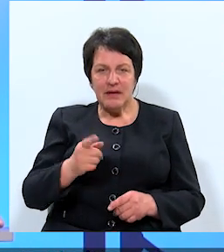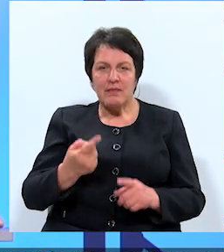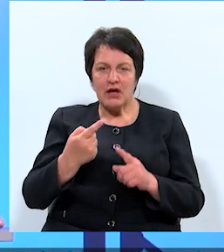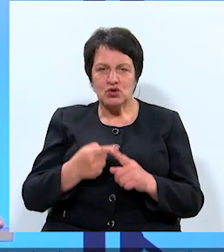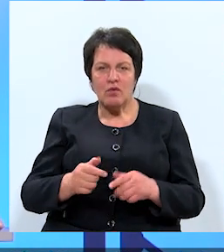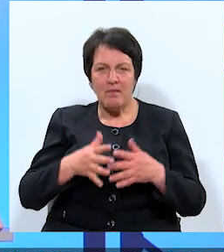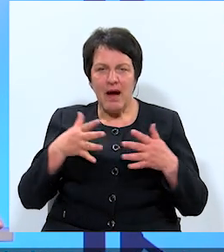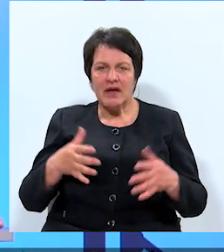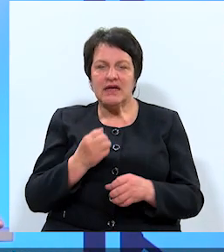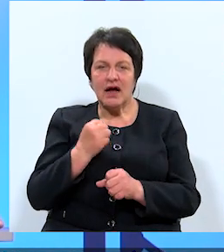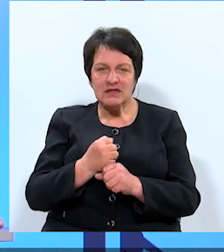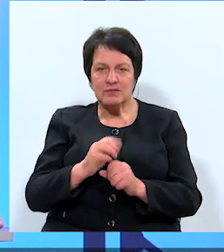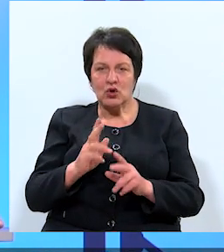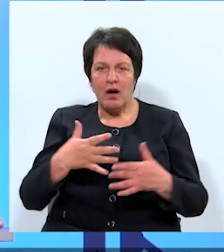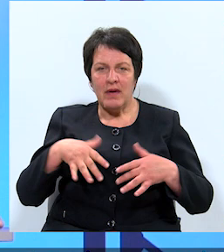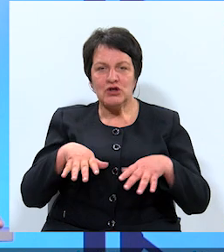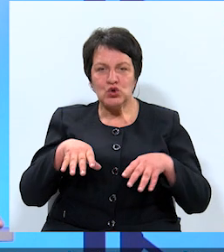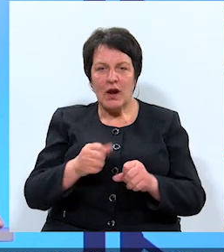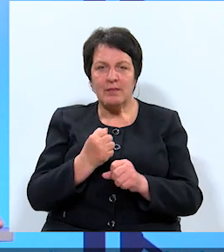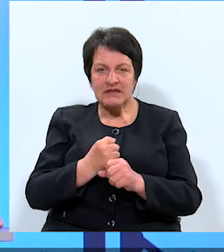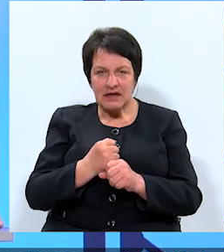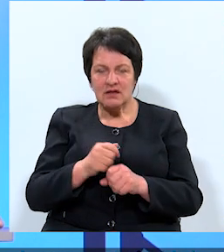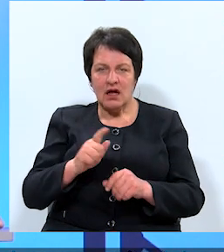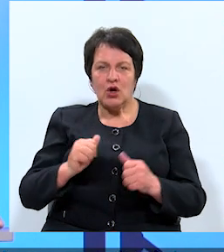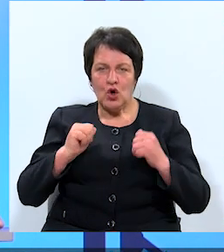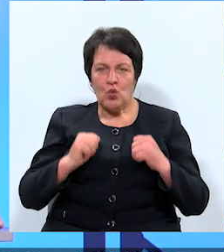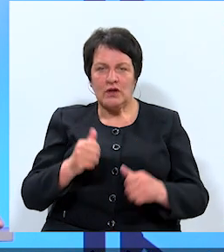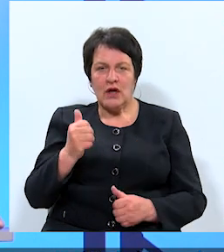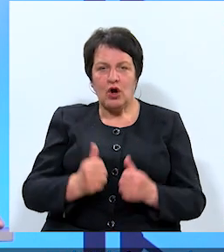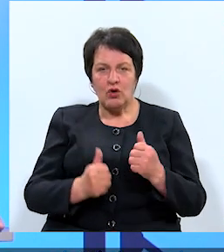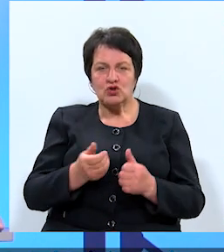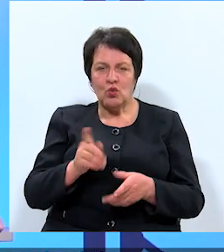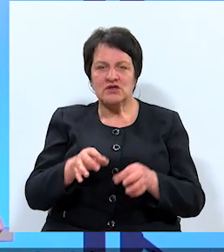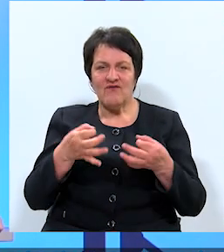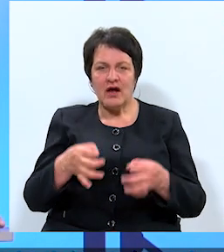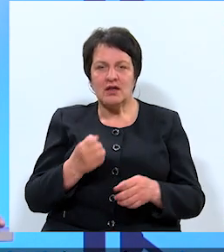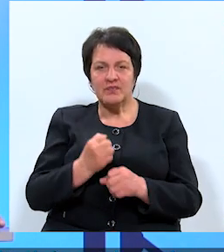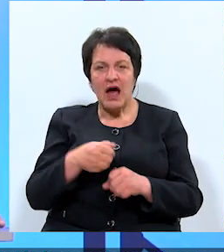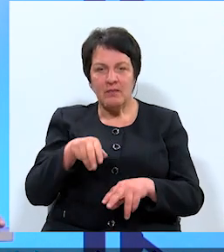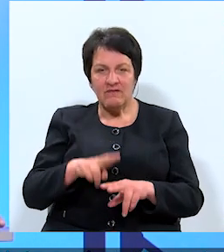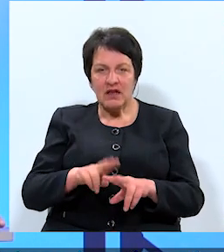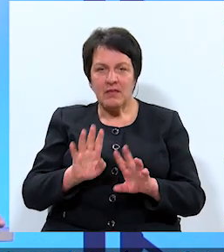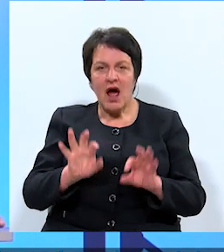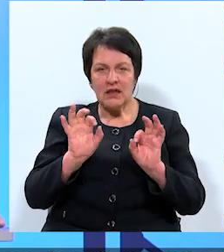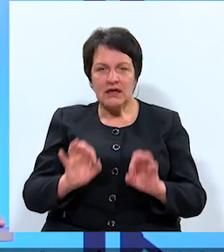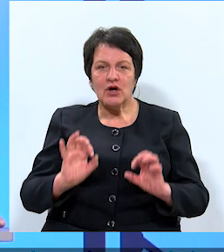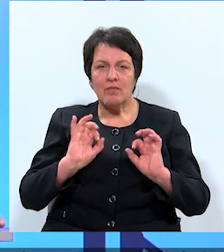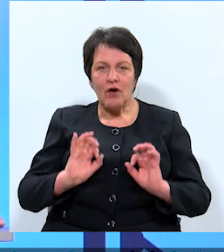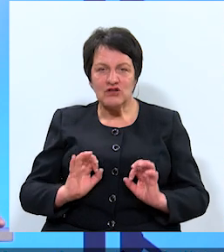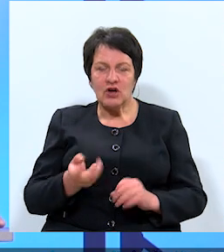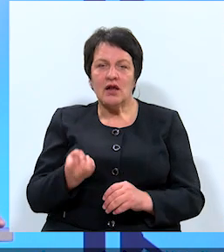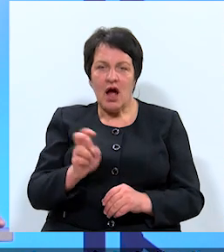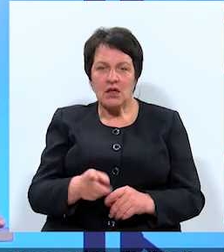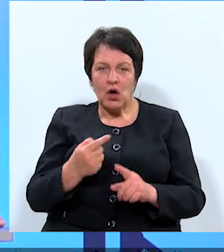un pamatīgākais darbs, ko mēs solam izdarīt, ir godīgi konkursi uz vakantajām darba vietām, lai tiešām profesionāli